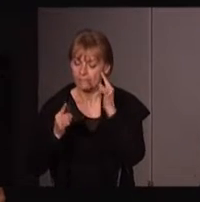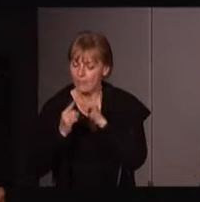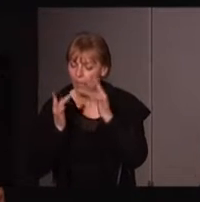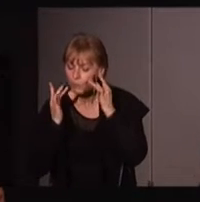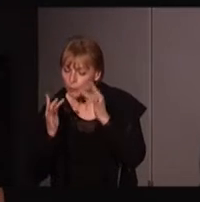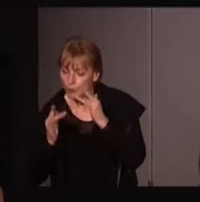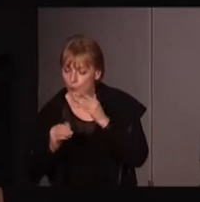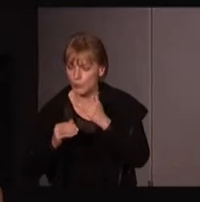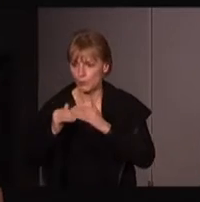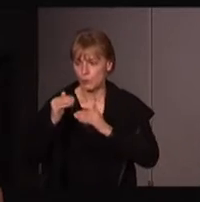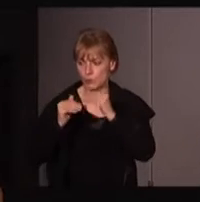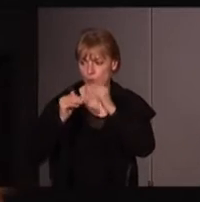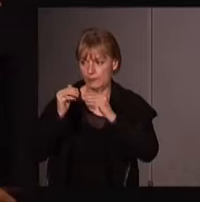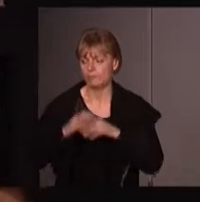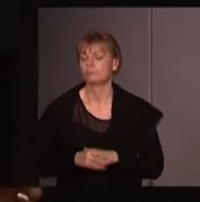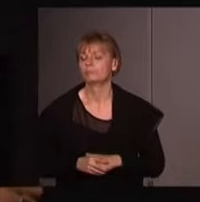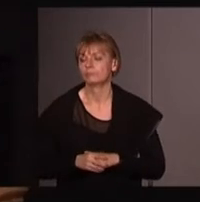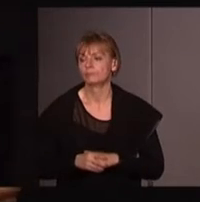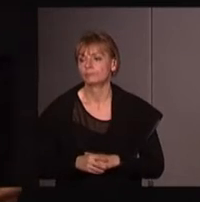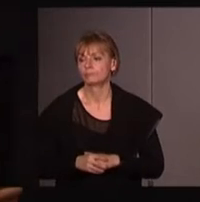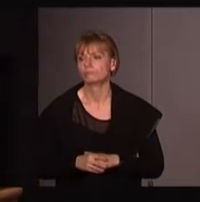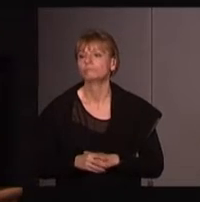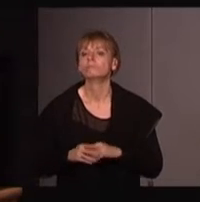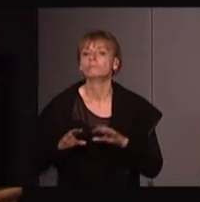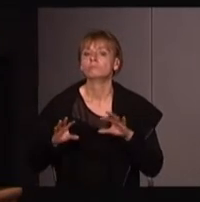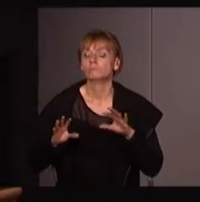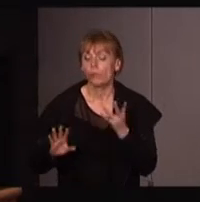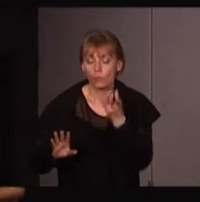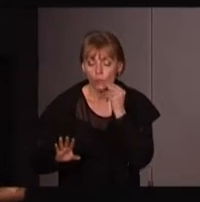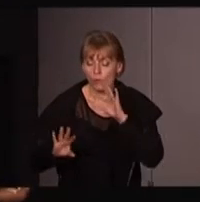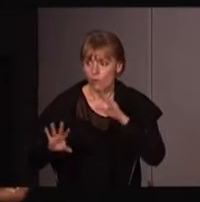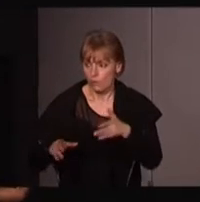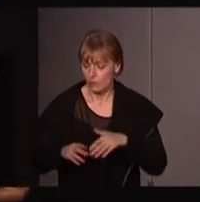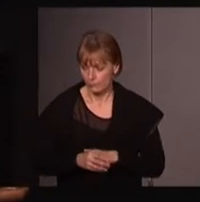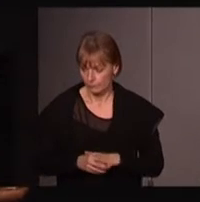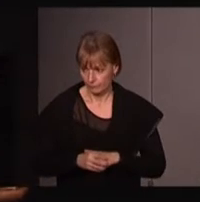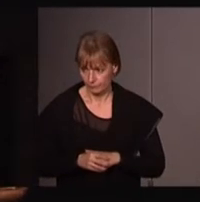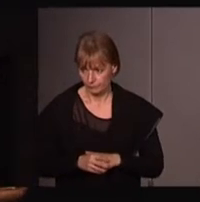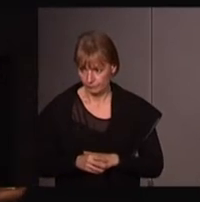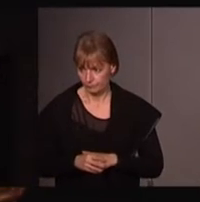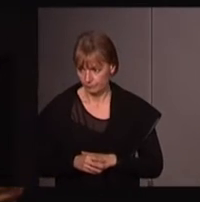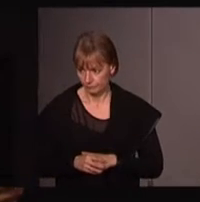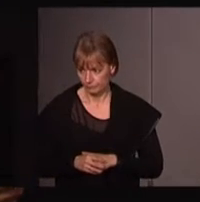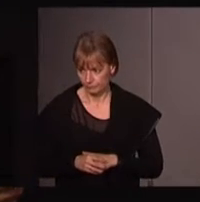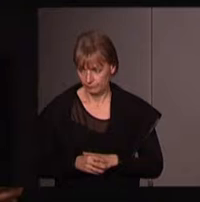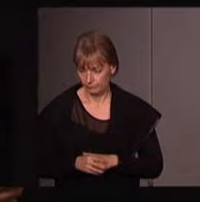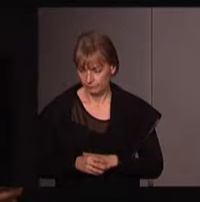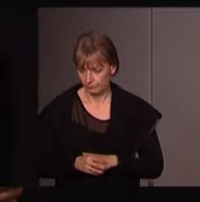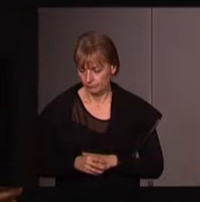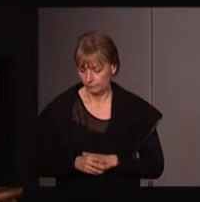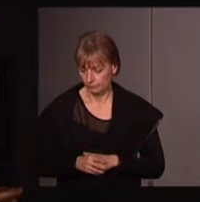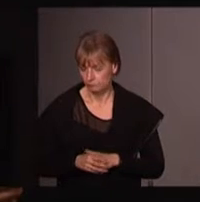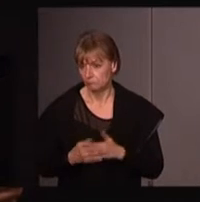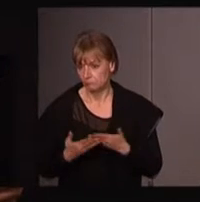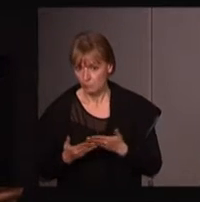différentes. Alors, de quel point de vue ? Comment comprendre cela ? On peut l'entendre dans un... En tout cas, c'est comme ça qu'on peut l